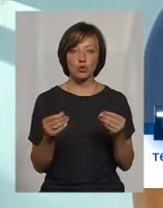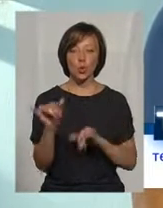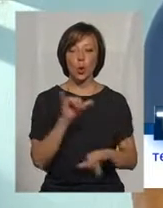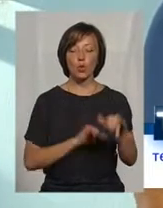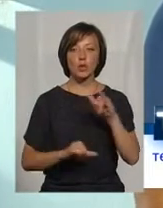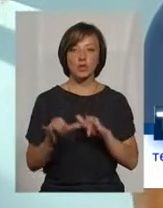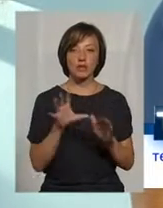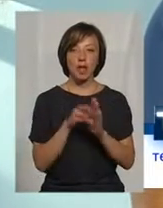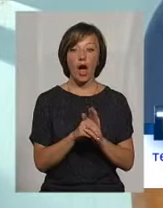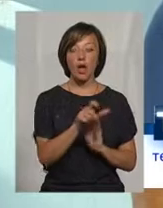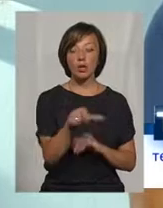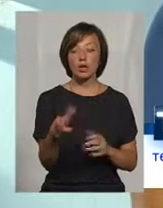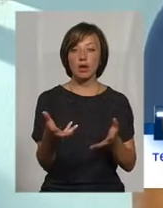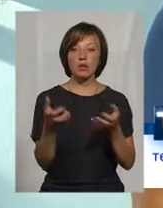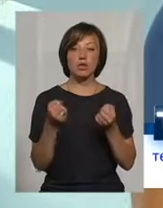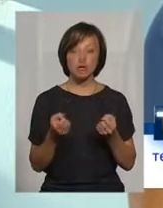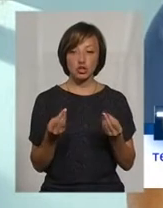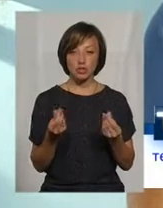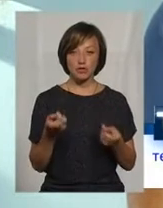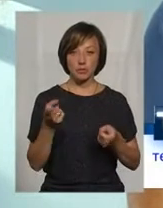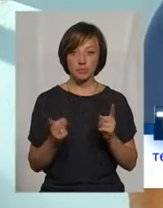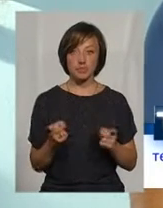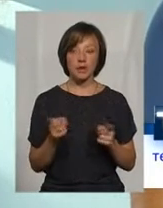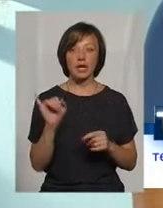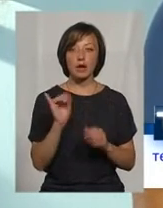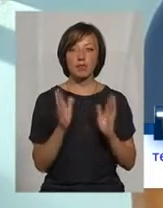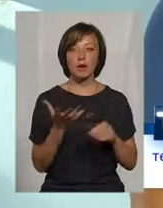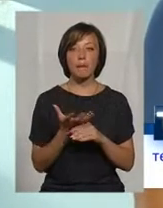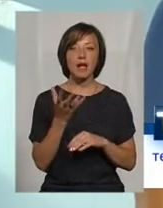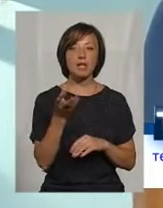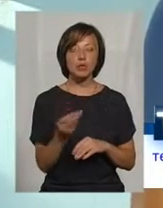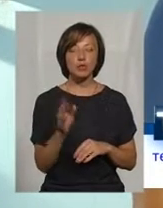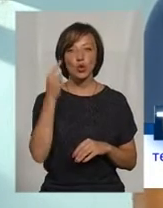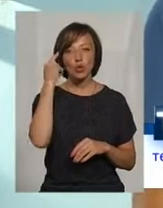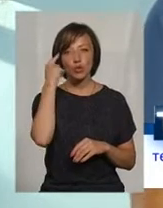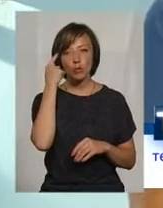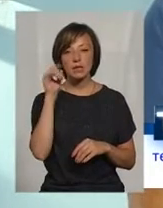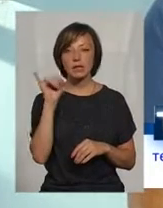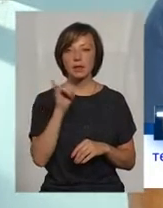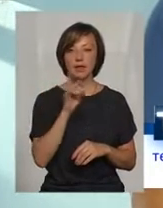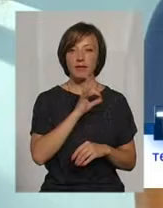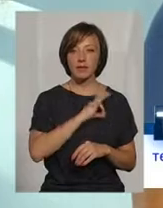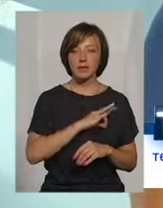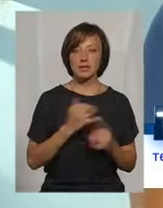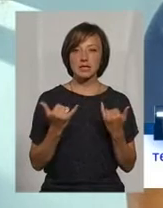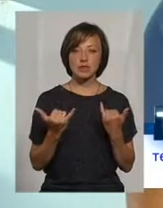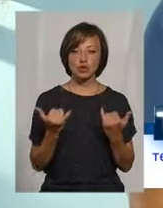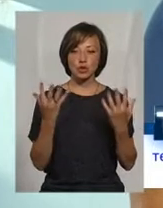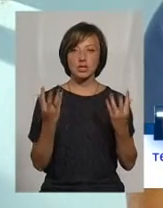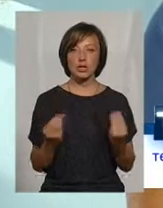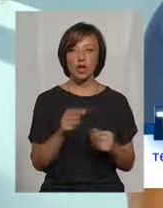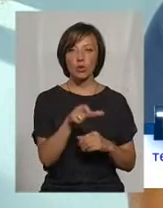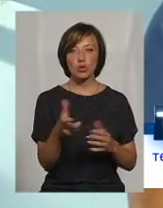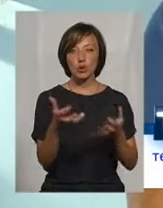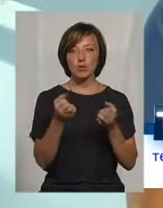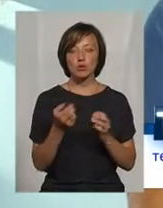сплавити, а людина, яка отримувала живі кошти і буде платити, буде думати і про неефективність. На сьогоднішній люди,